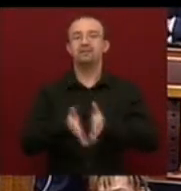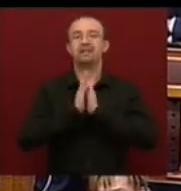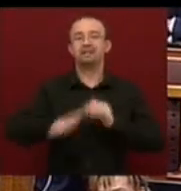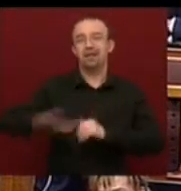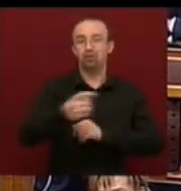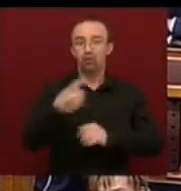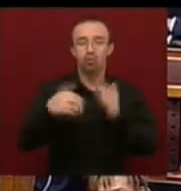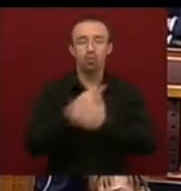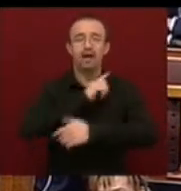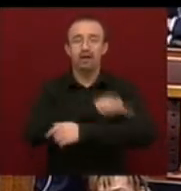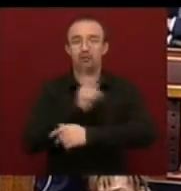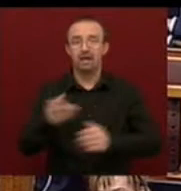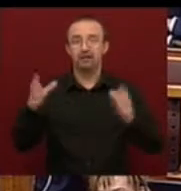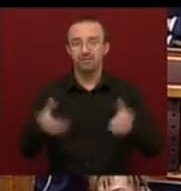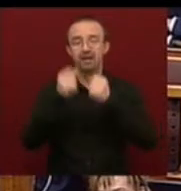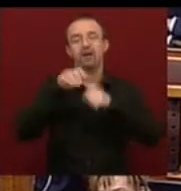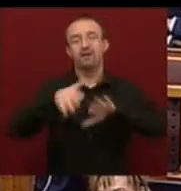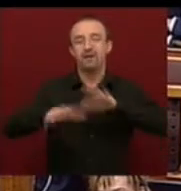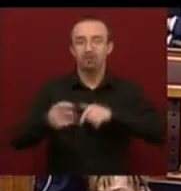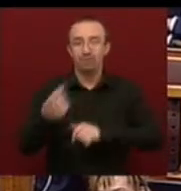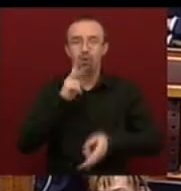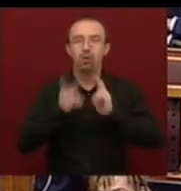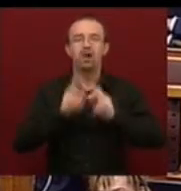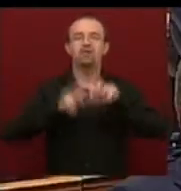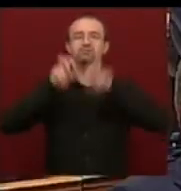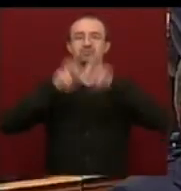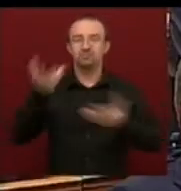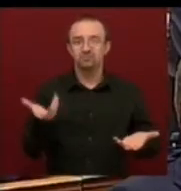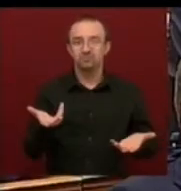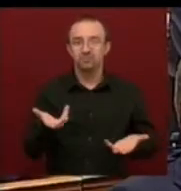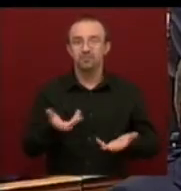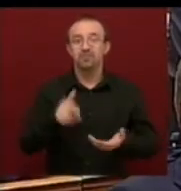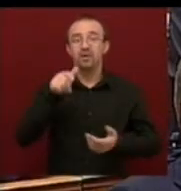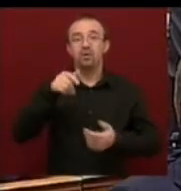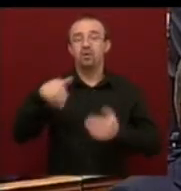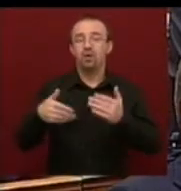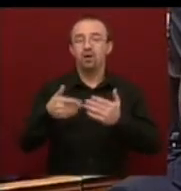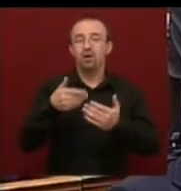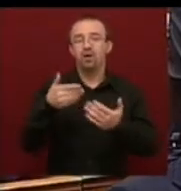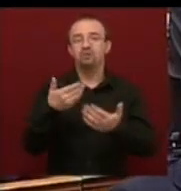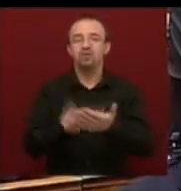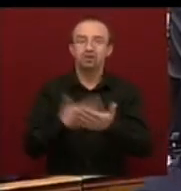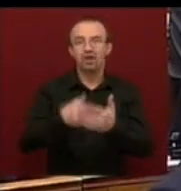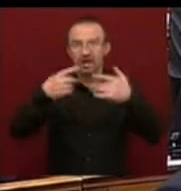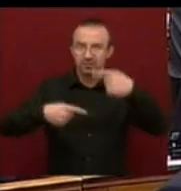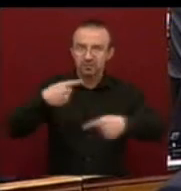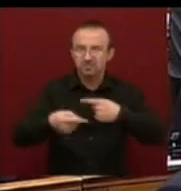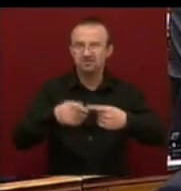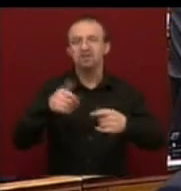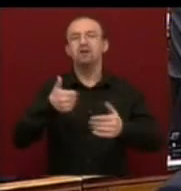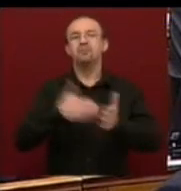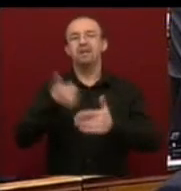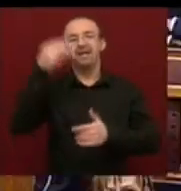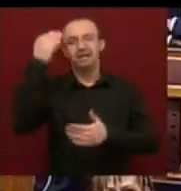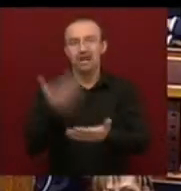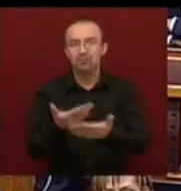társadalomtól. Új erőviszonyokat kell teremteni, hogy a válságból hogyan lehet kikerülni. A gazdasági konzekvenciák levonása talán még ennél is